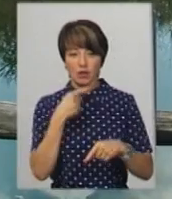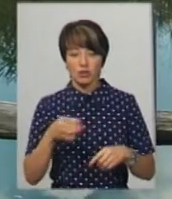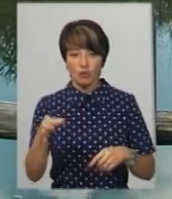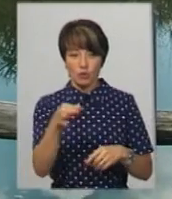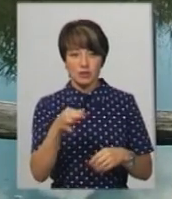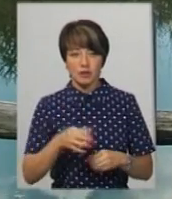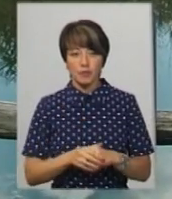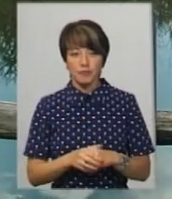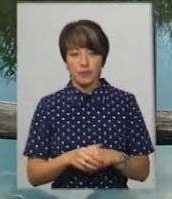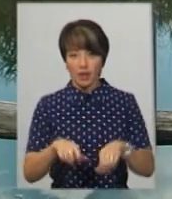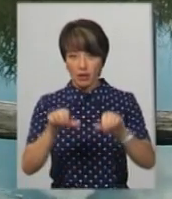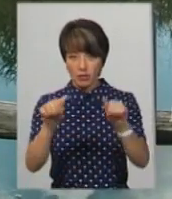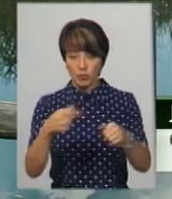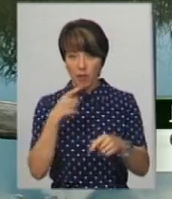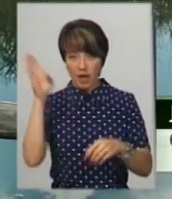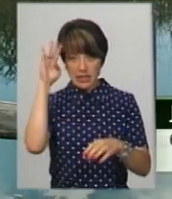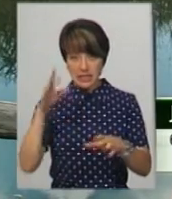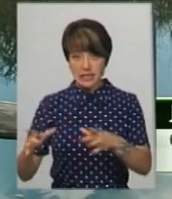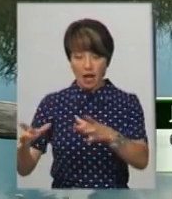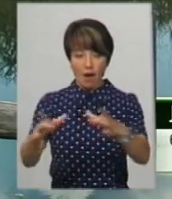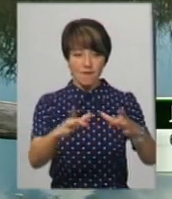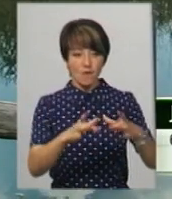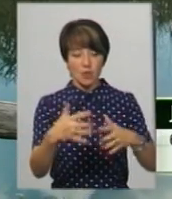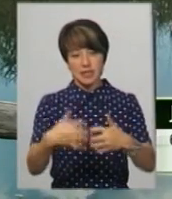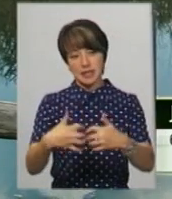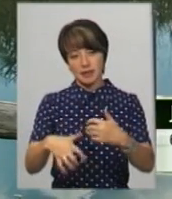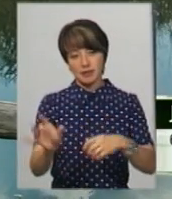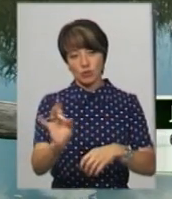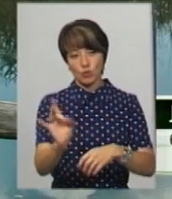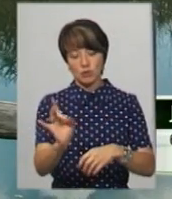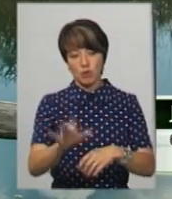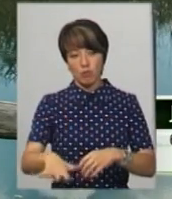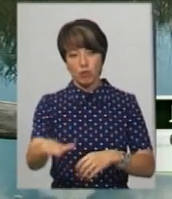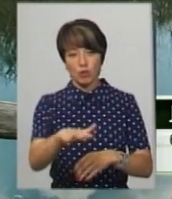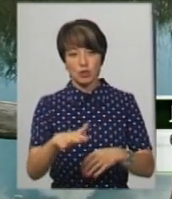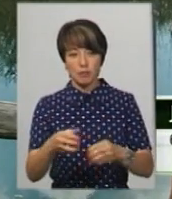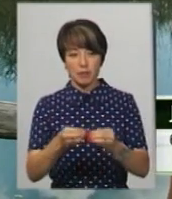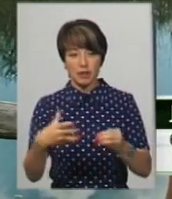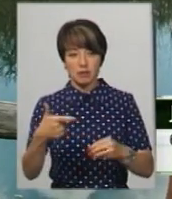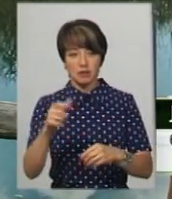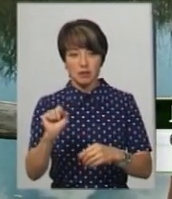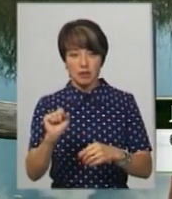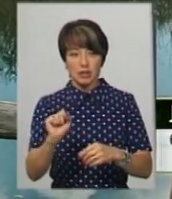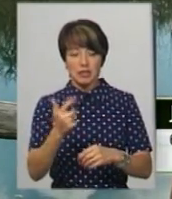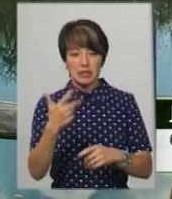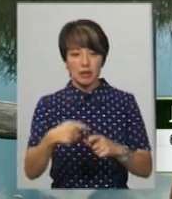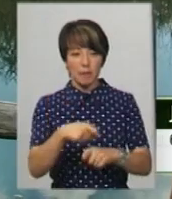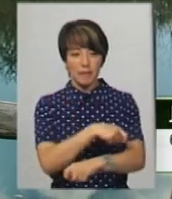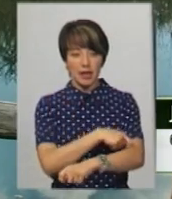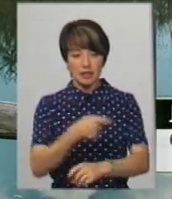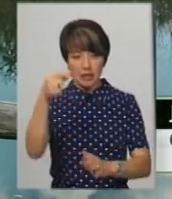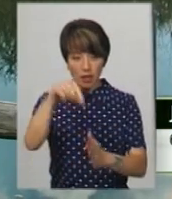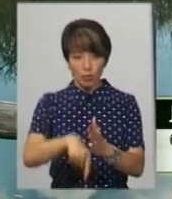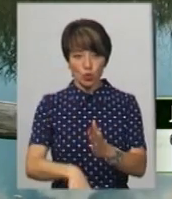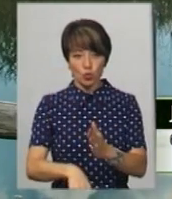Зовні воно схоже, як ставок. Середніх розмірів площа його становить 15 гектарів, 3 метри в